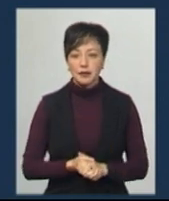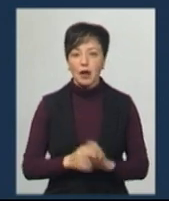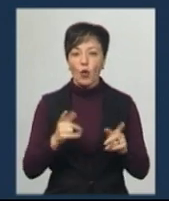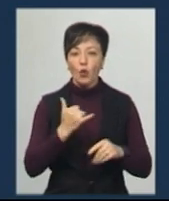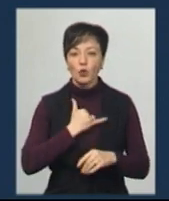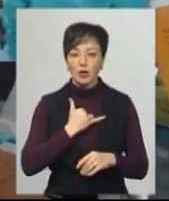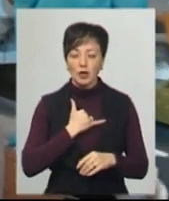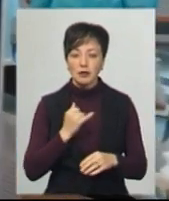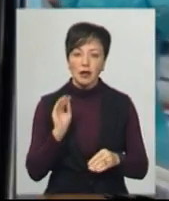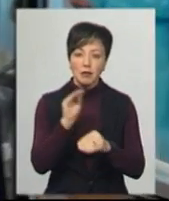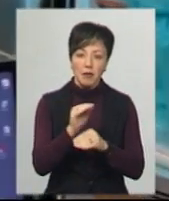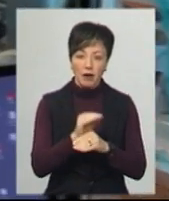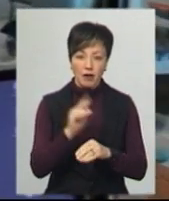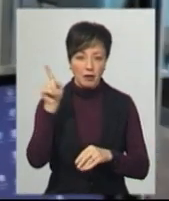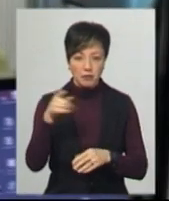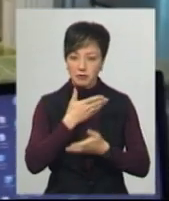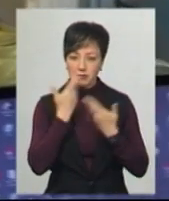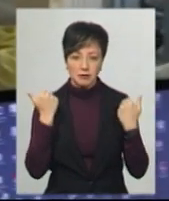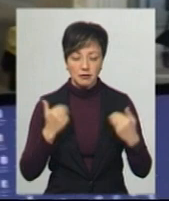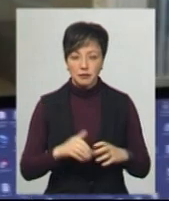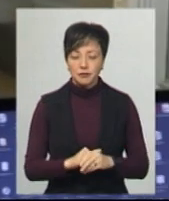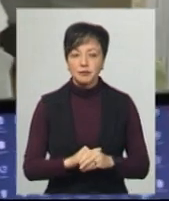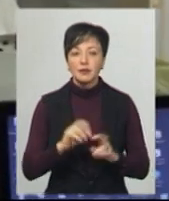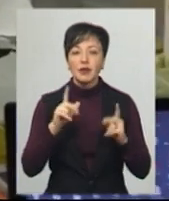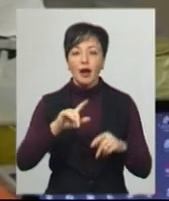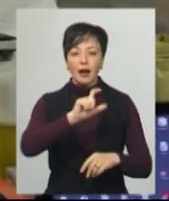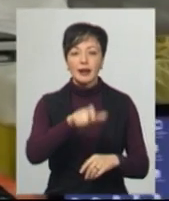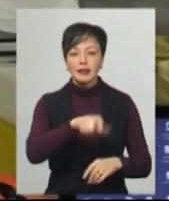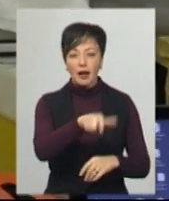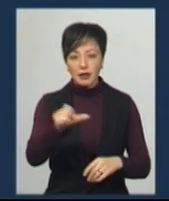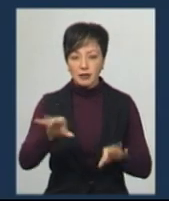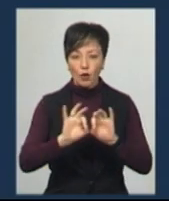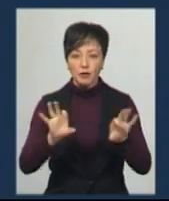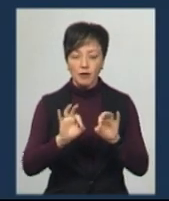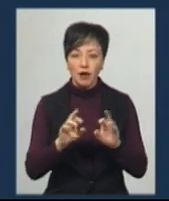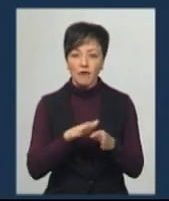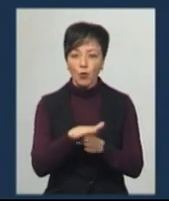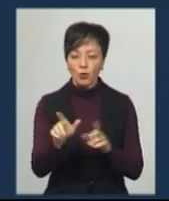Про те, як італійці дотримуються карантину, лікар розповідає таке.